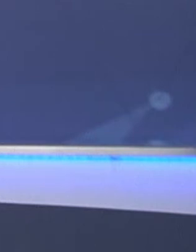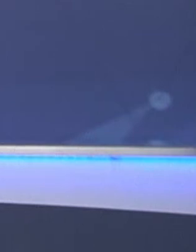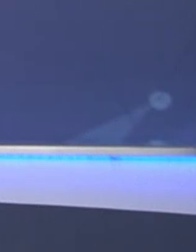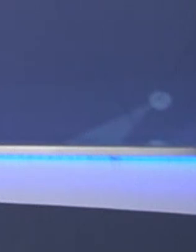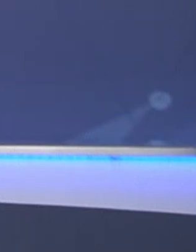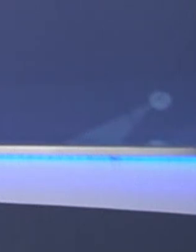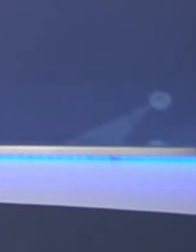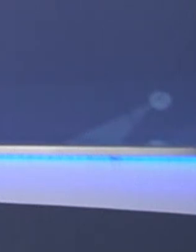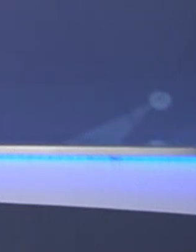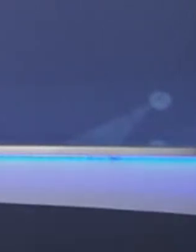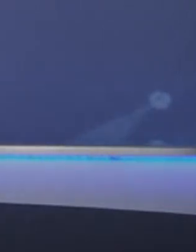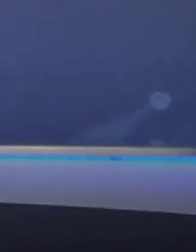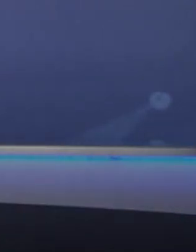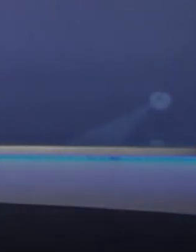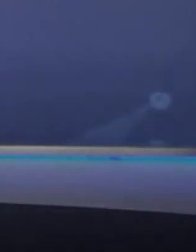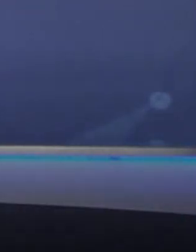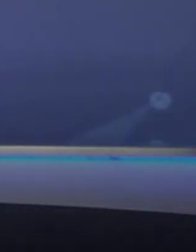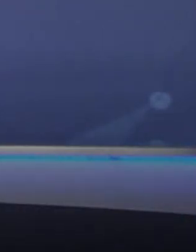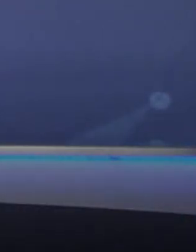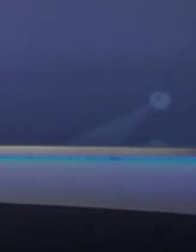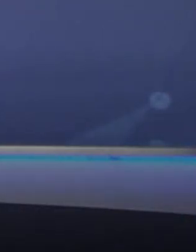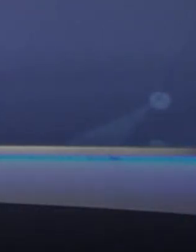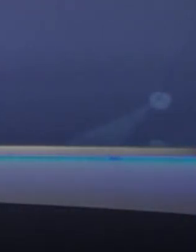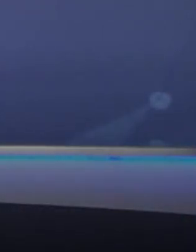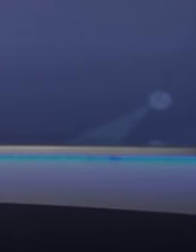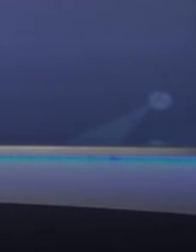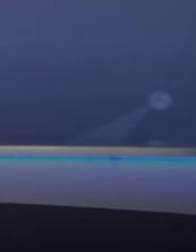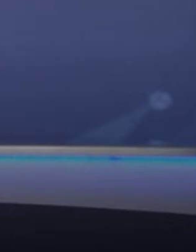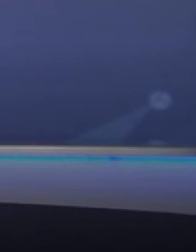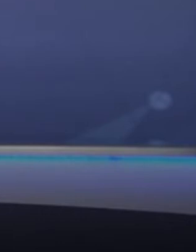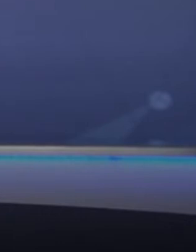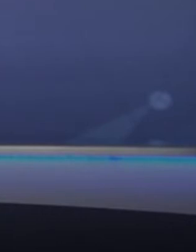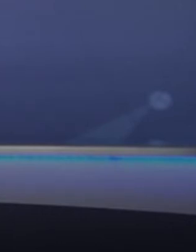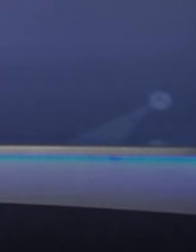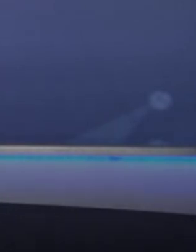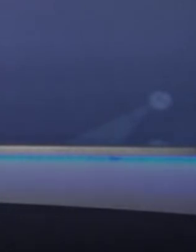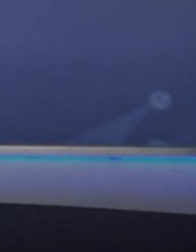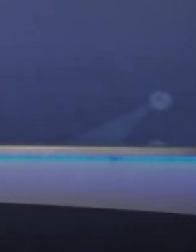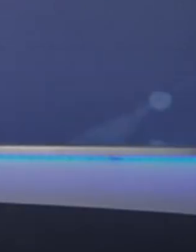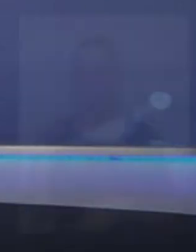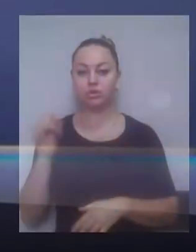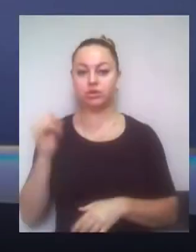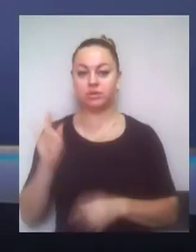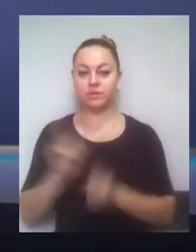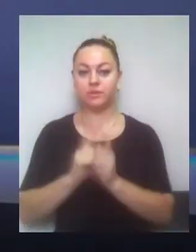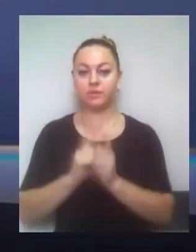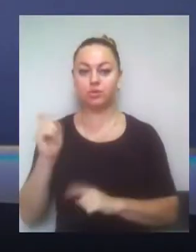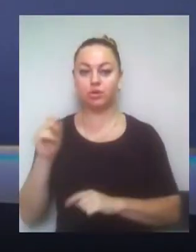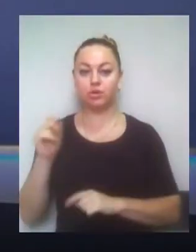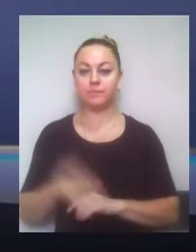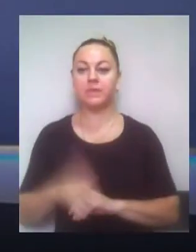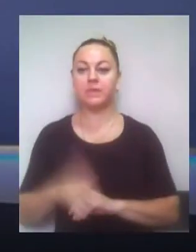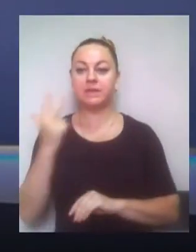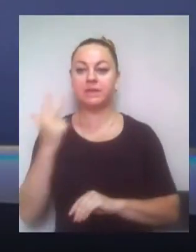Вітаю в ефірі сьогодні головне в студії Михайло Кушнір, жестова мова Зоя Чебан. 3 серпня на території друкарні Фесенка відновилися